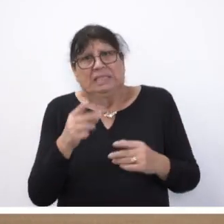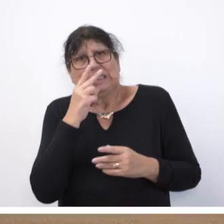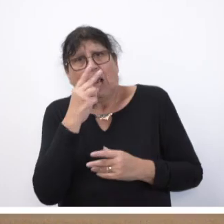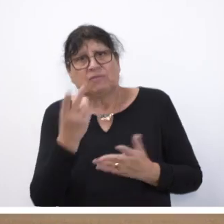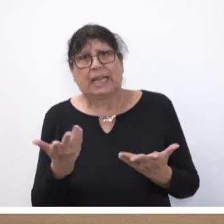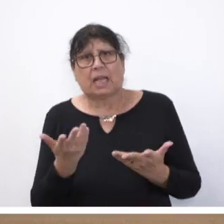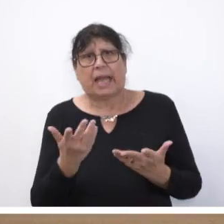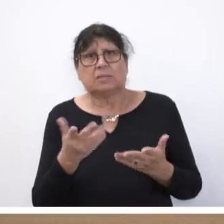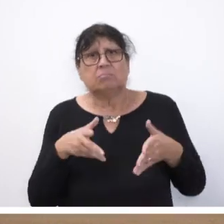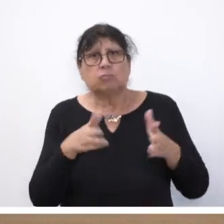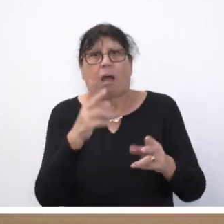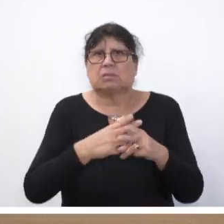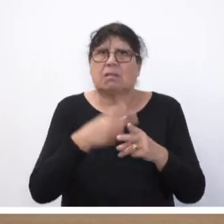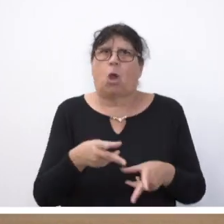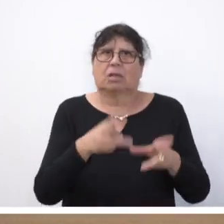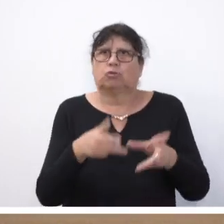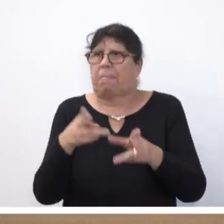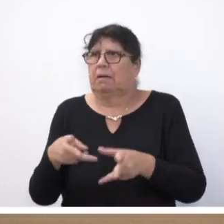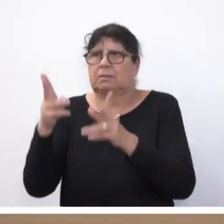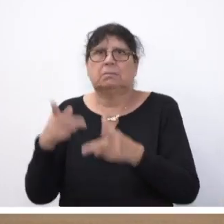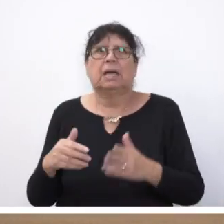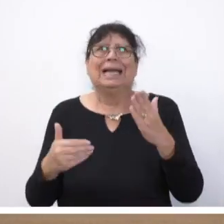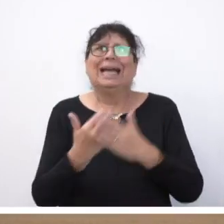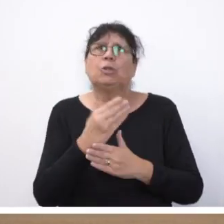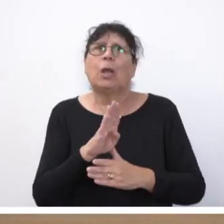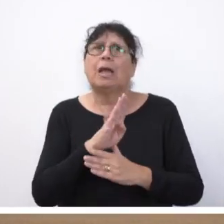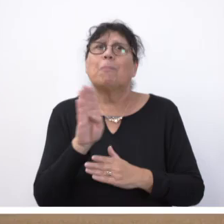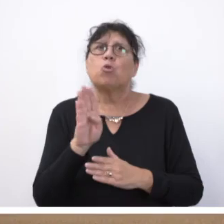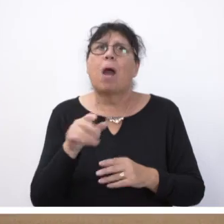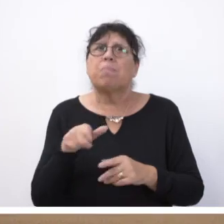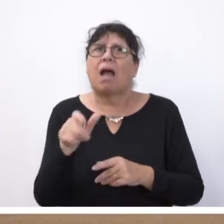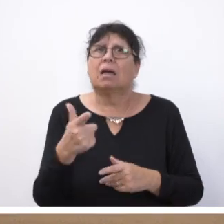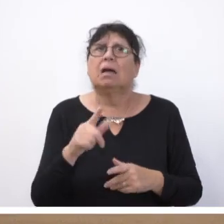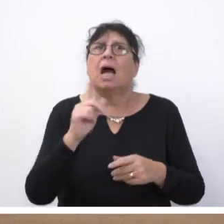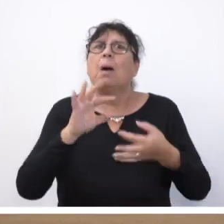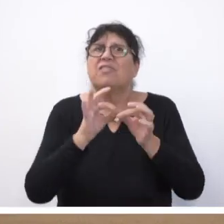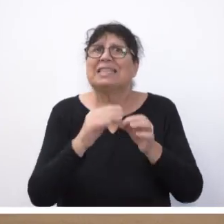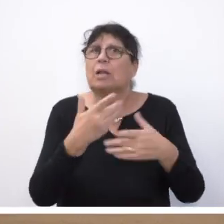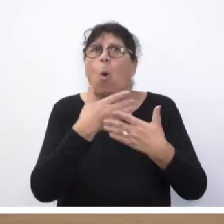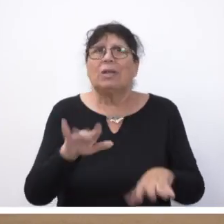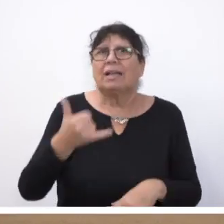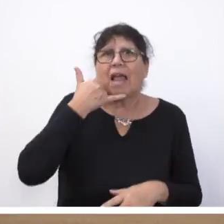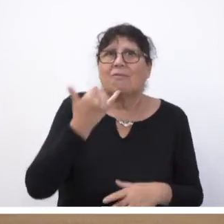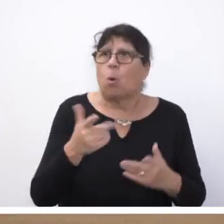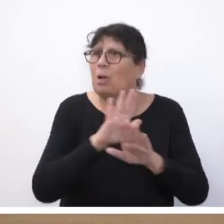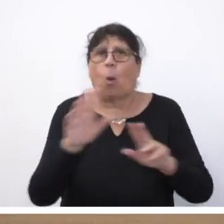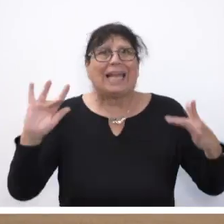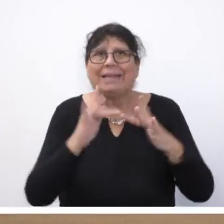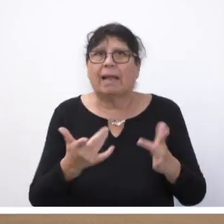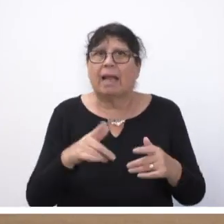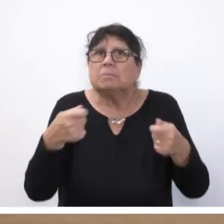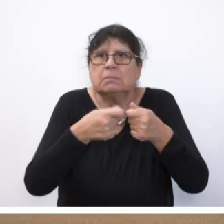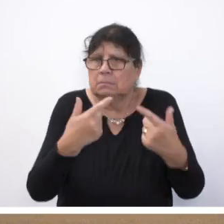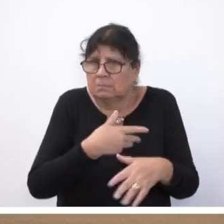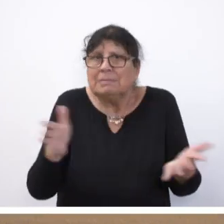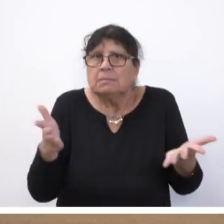Straßen sind noch immer gesperrt. Ganze Ortschaften wie Neububach sind seit Pfingsten ohne Telefon und ohne Internet. Noch immer